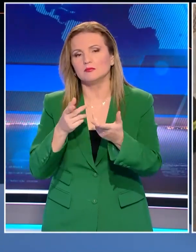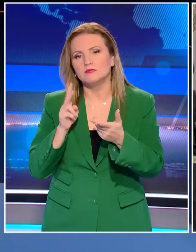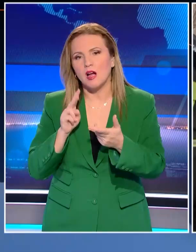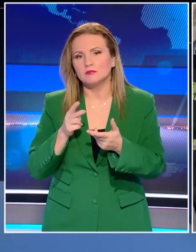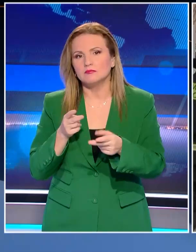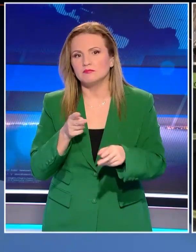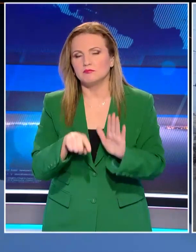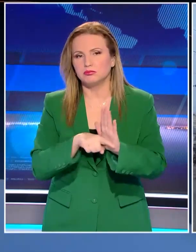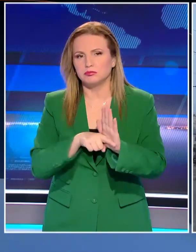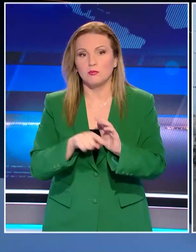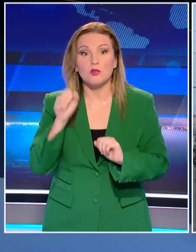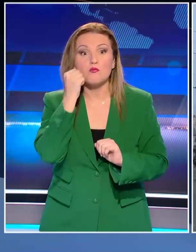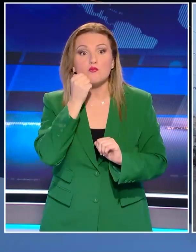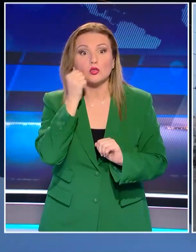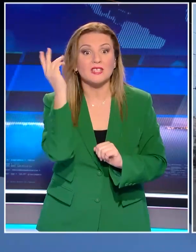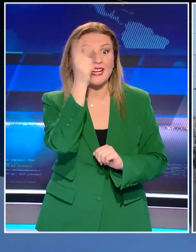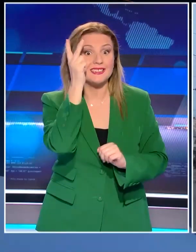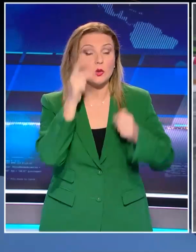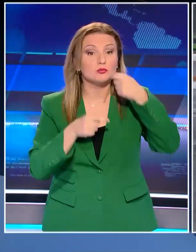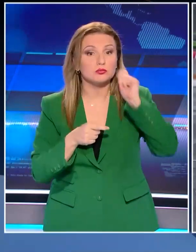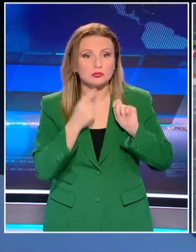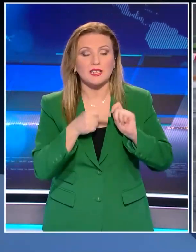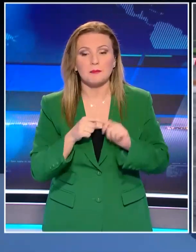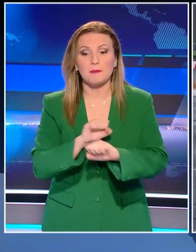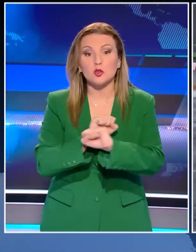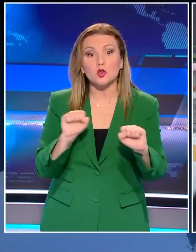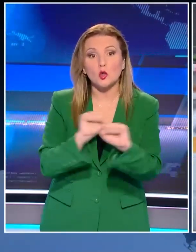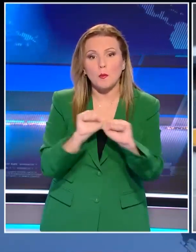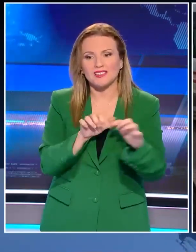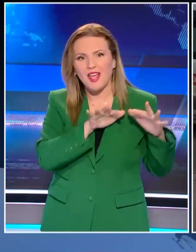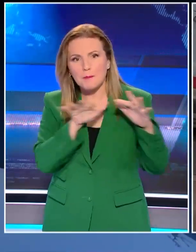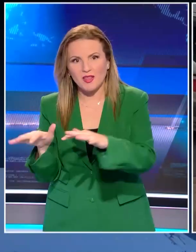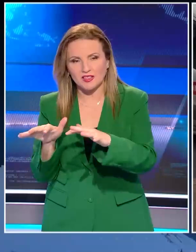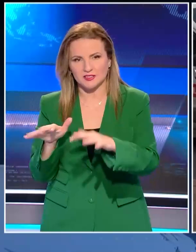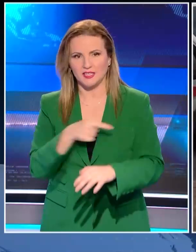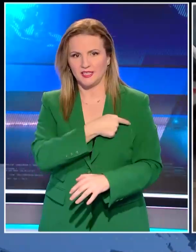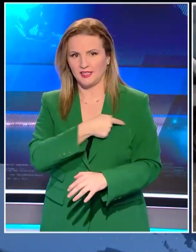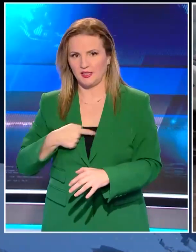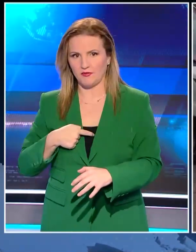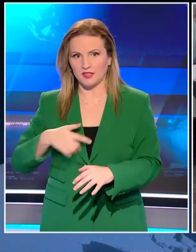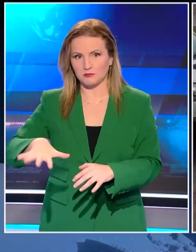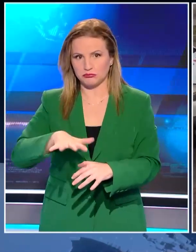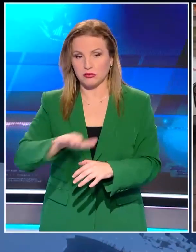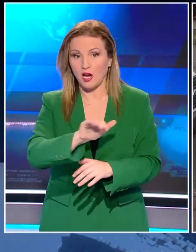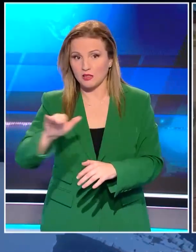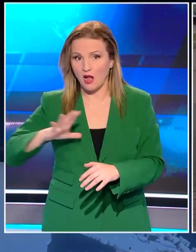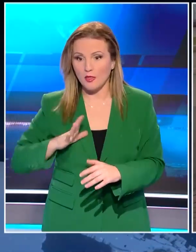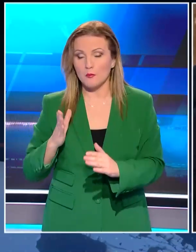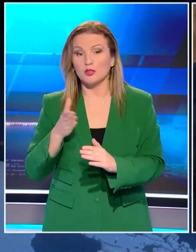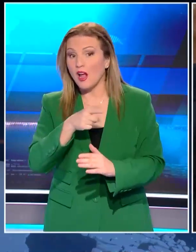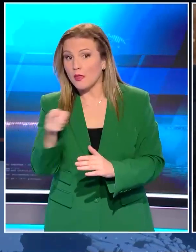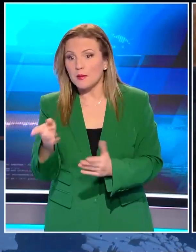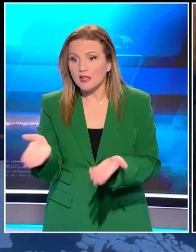Η Μόσχα κατηγόρησε ευθέως την Ουκρανία, κάνοντας λόγο για δρομοκρατική επίθεση. Ο κυβερνήτης της περιφέρειας κάλεσε το πρωί τους κατοίκους να κρυφτούν σε